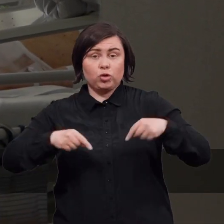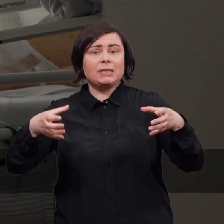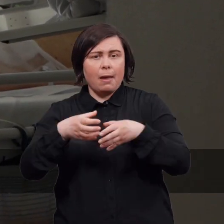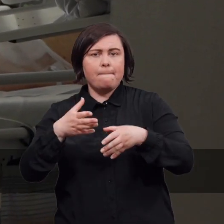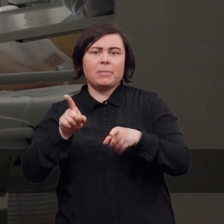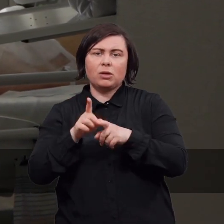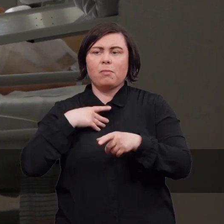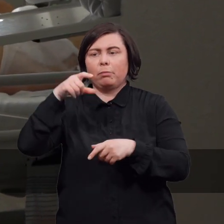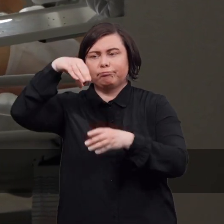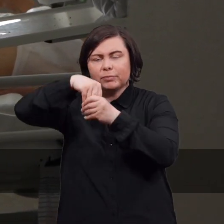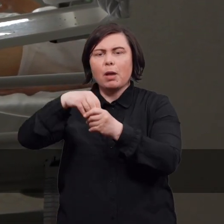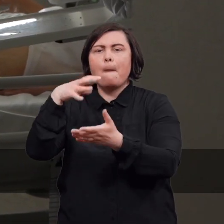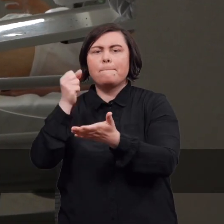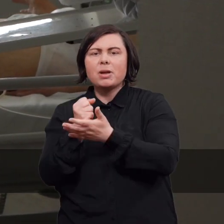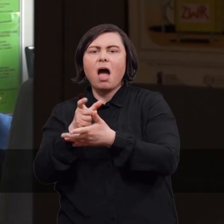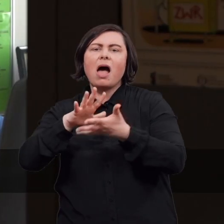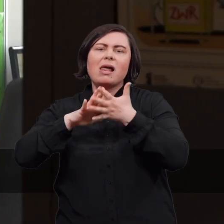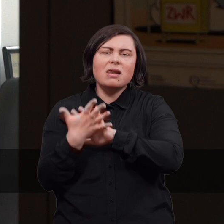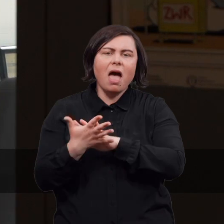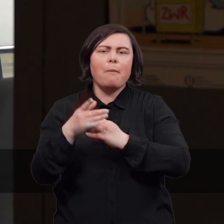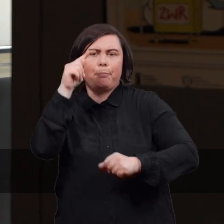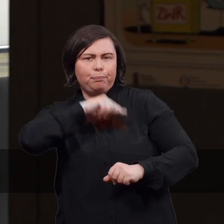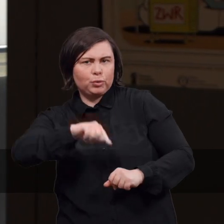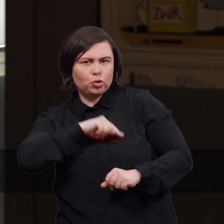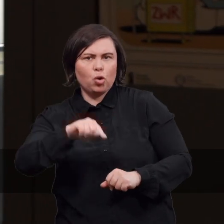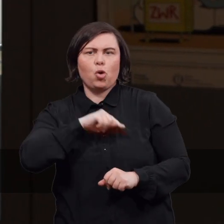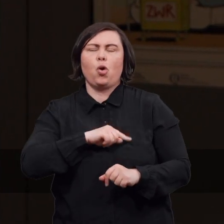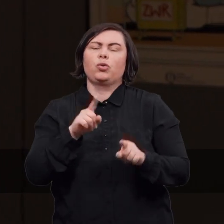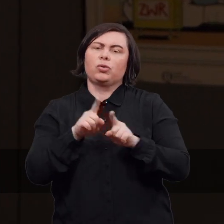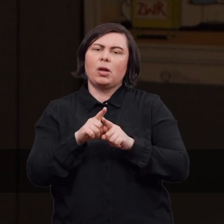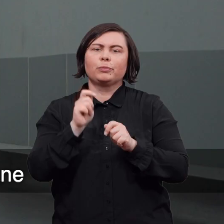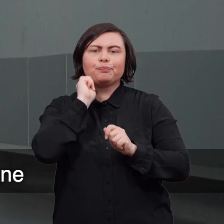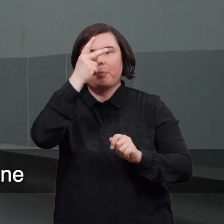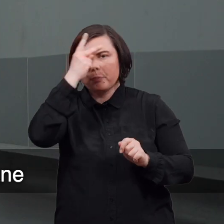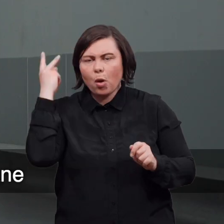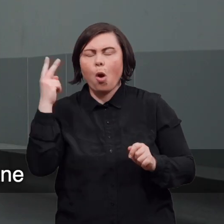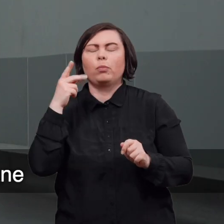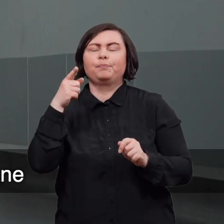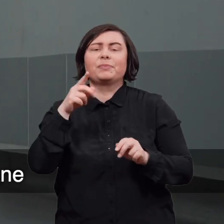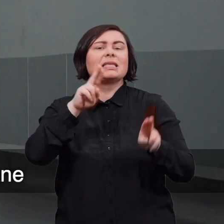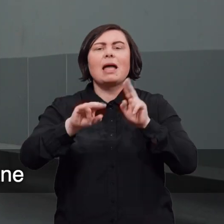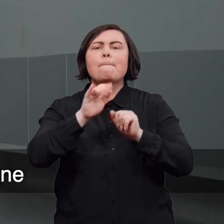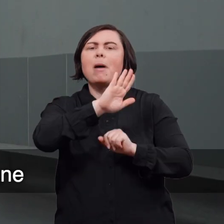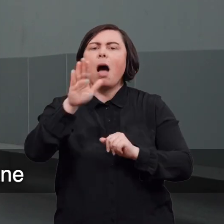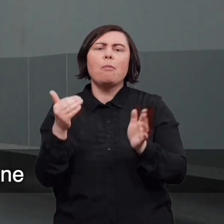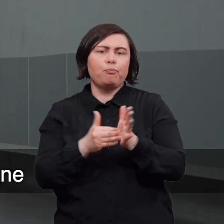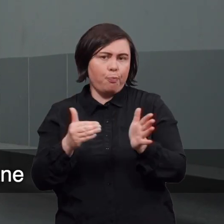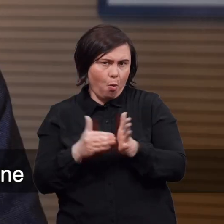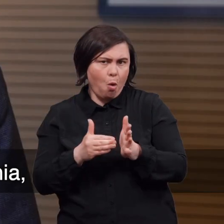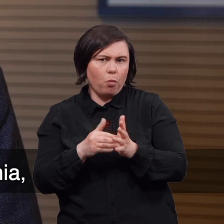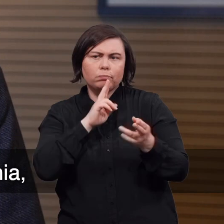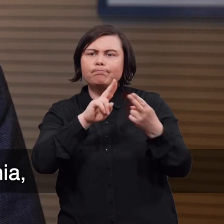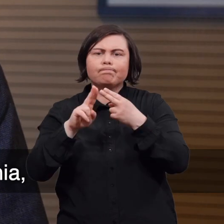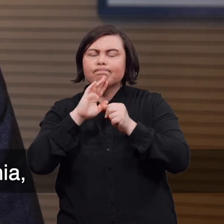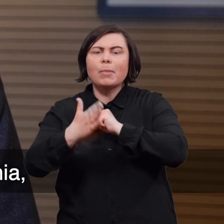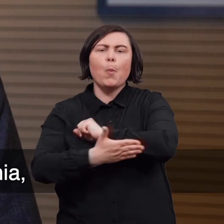również prawników, mamy fizjoterapeutów, mamy psychologów, mamy również pielęgniarki. I w zależności od potrzeb, które są ustalane